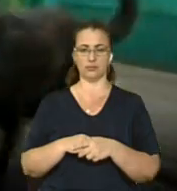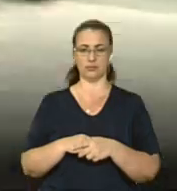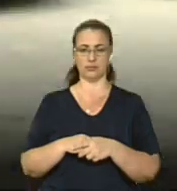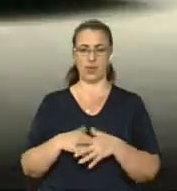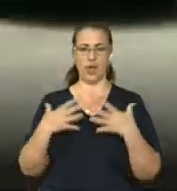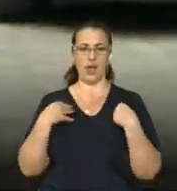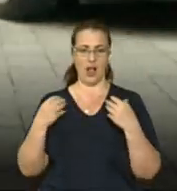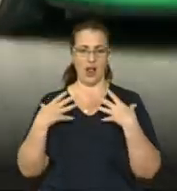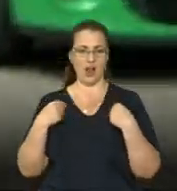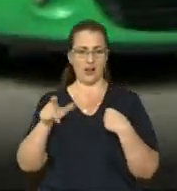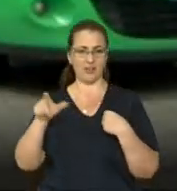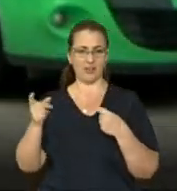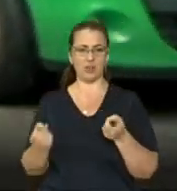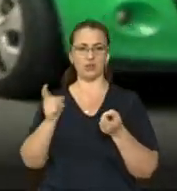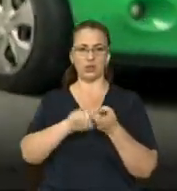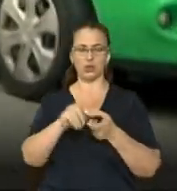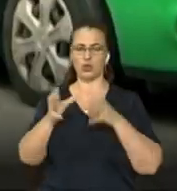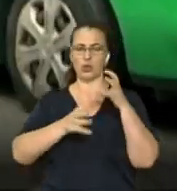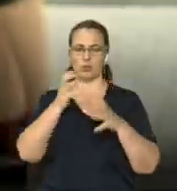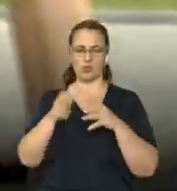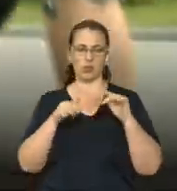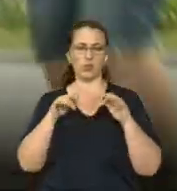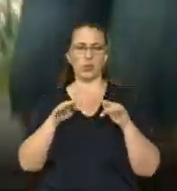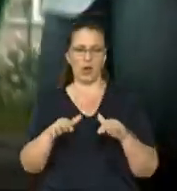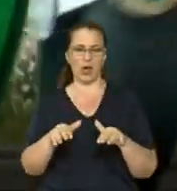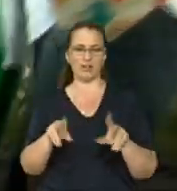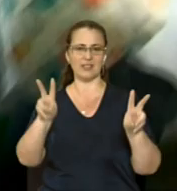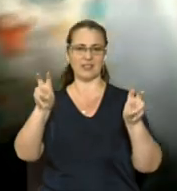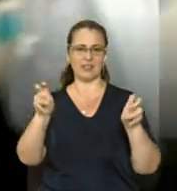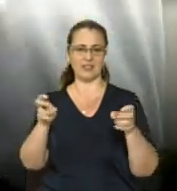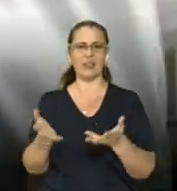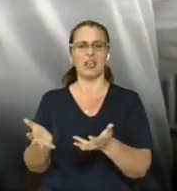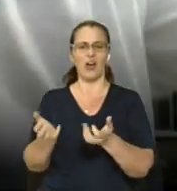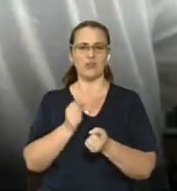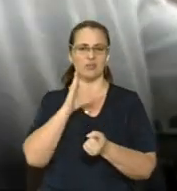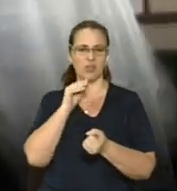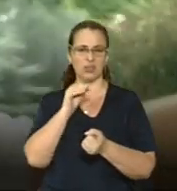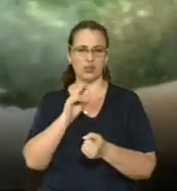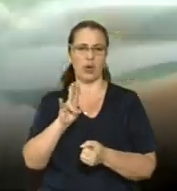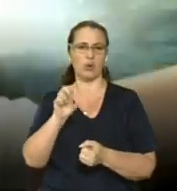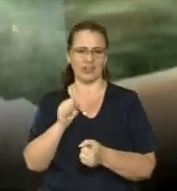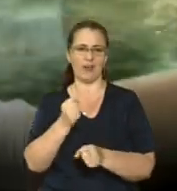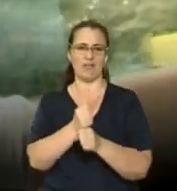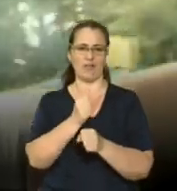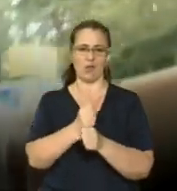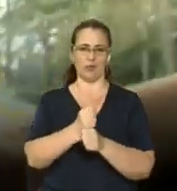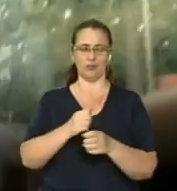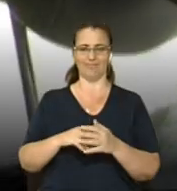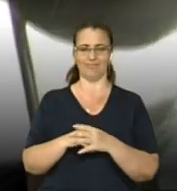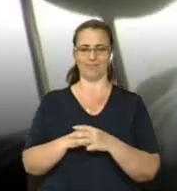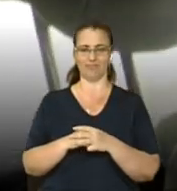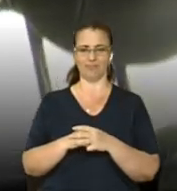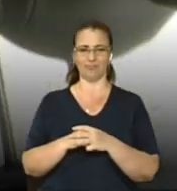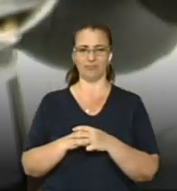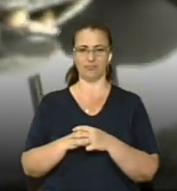Львів'яни долучились до міжнародної акції «Візьми собаку на роботу». Користуючись нагодою, що такий день офіційно